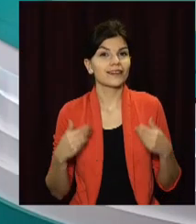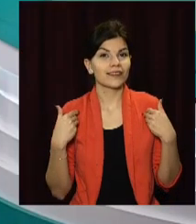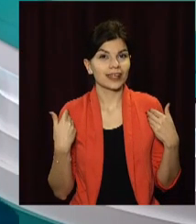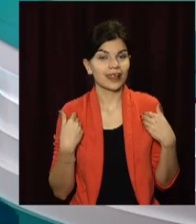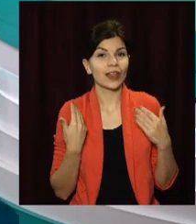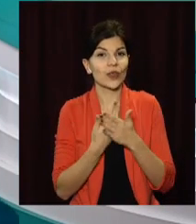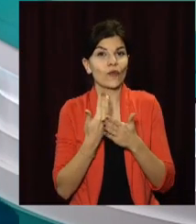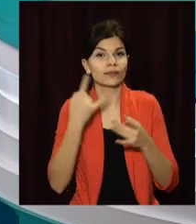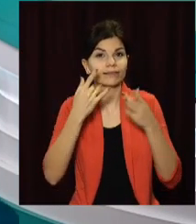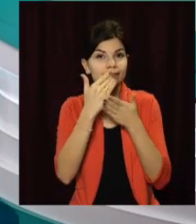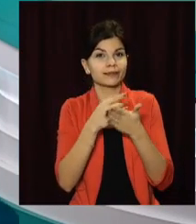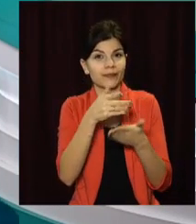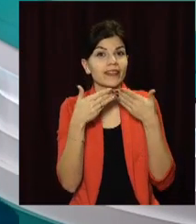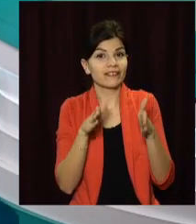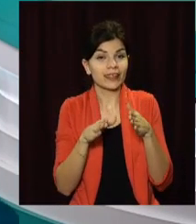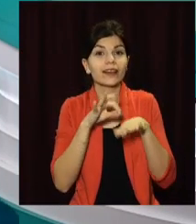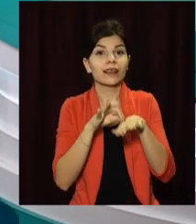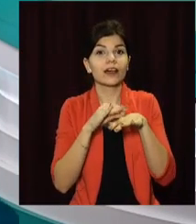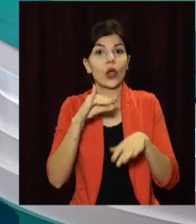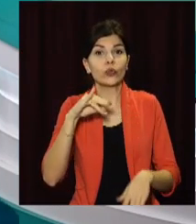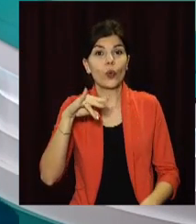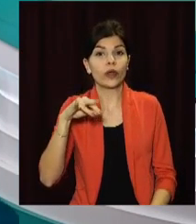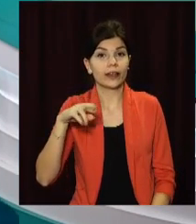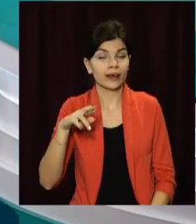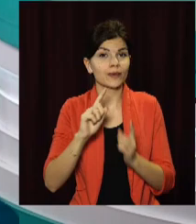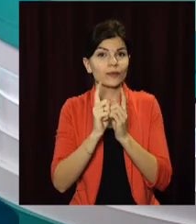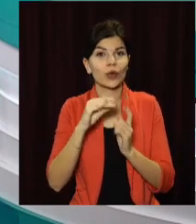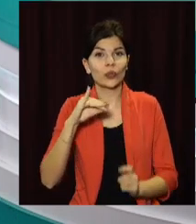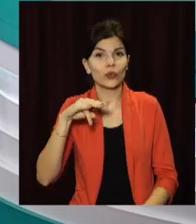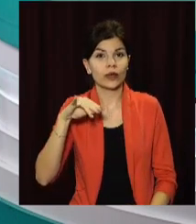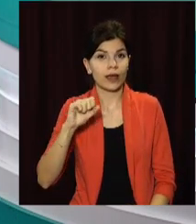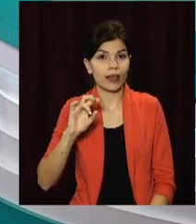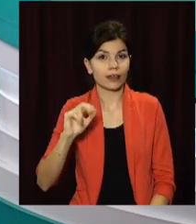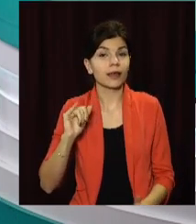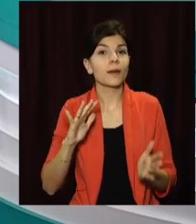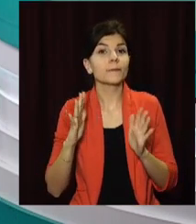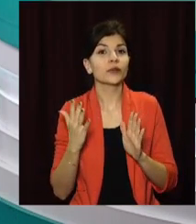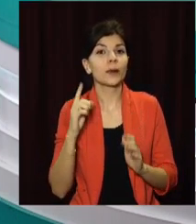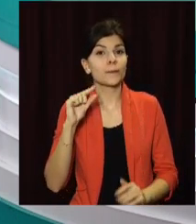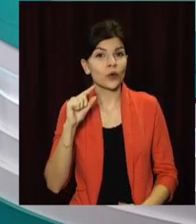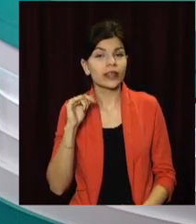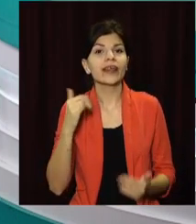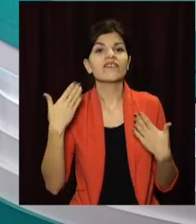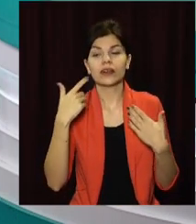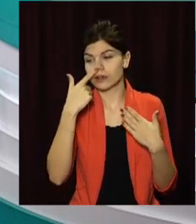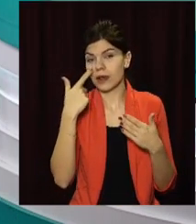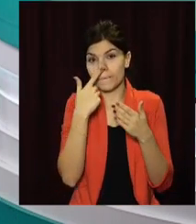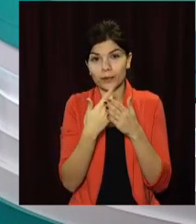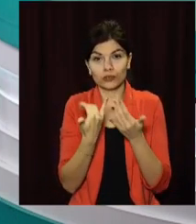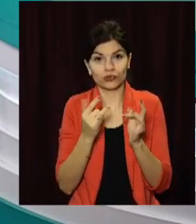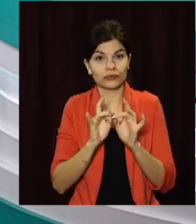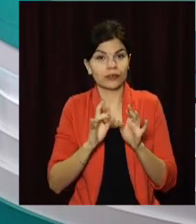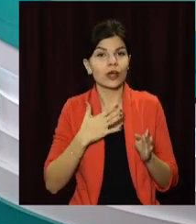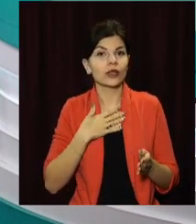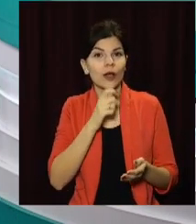Вітаю! Новини на відкритому у студії Юлія Демченко та сурдоперекладачка Юліана Пуговкіна. Про події понеділка та вихідних найближчим часом